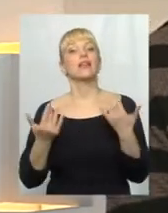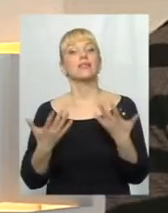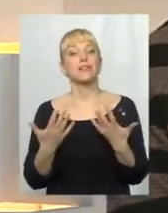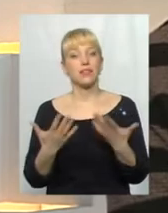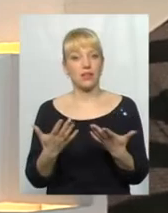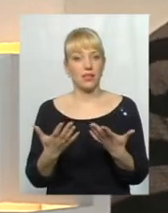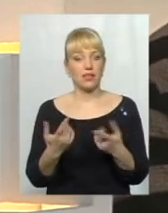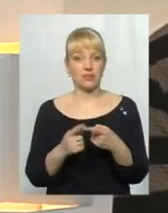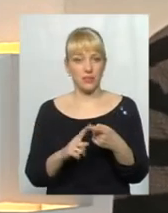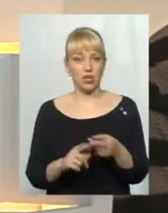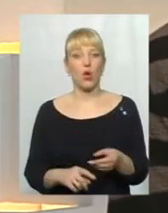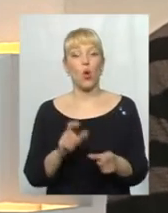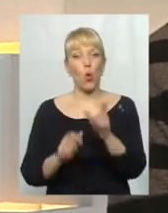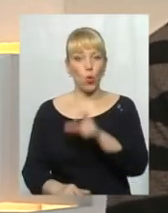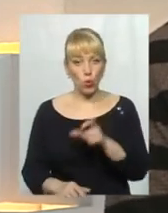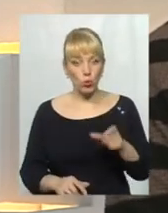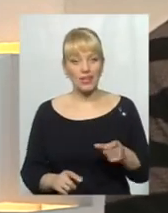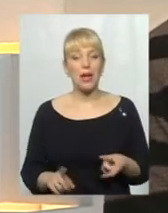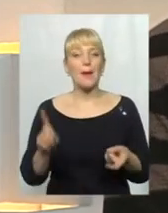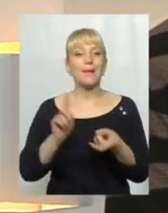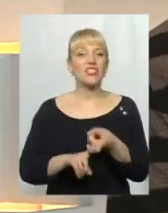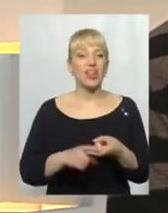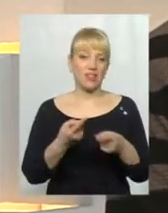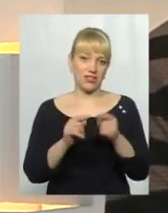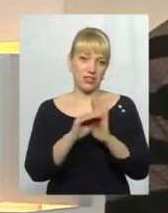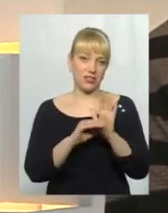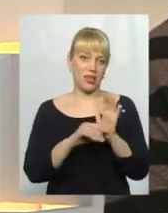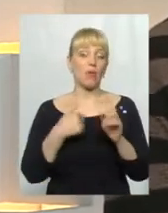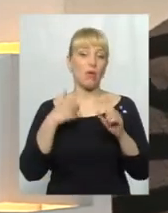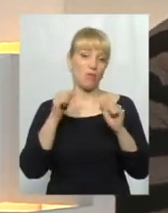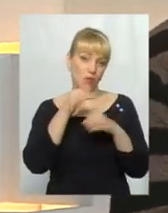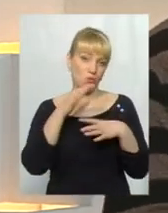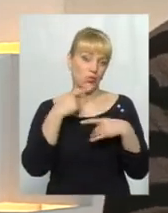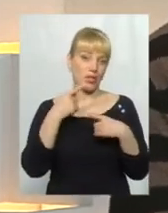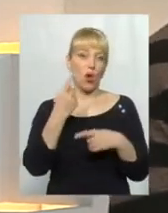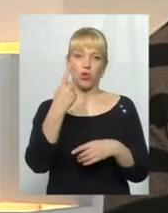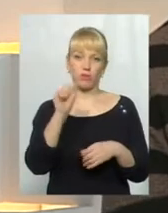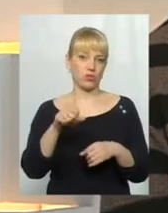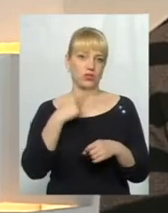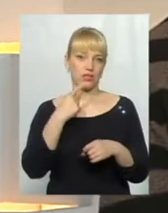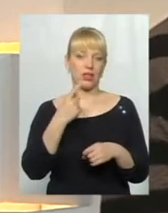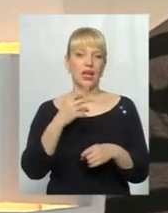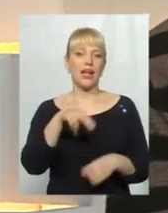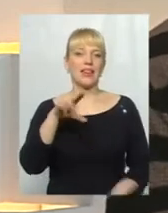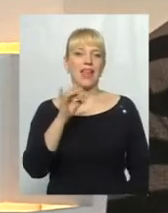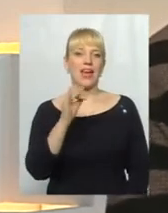Наскільки ці люди причетні до цієї системи, я вам не можу сказати. А теж про одного тільки можу сказати. Про пана Деревенчука. Що це дійсно